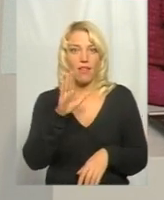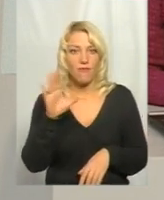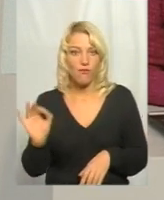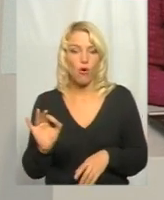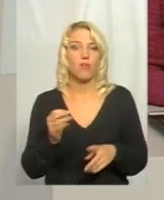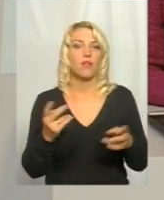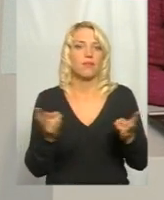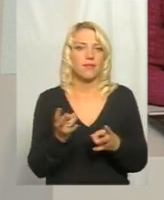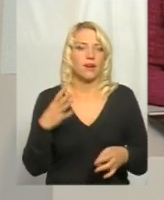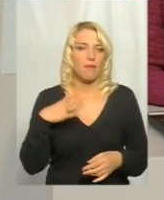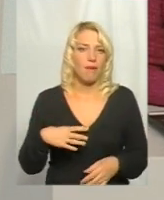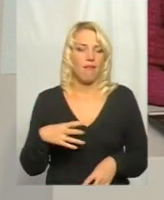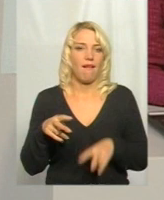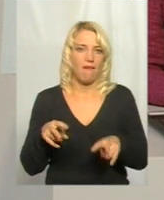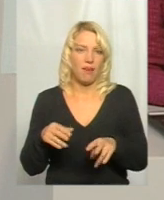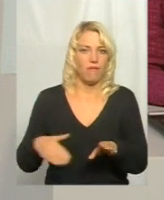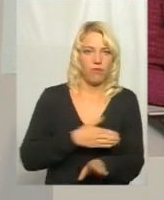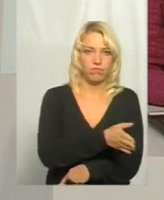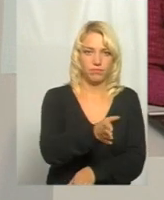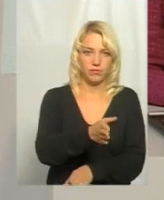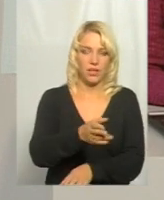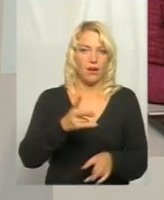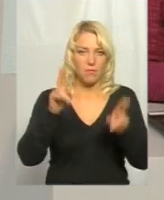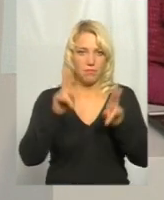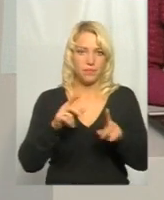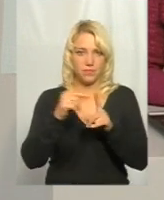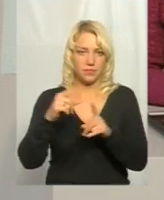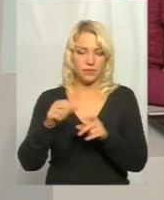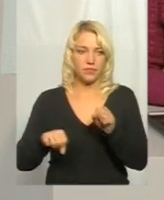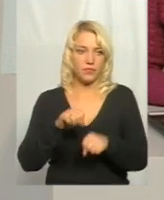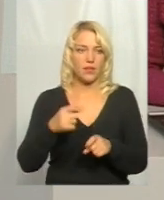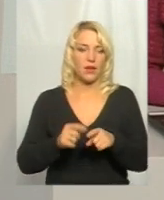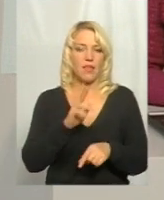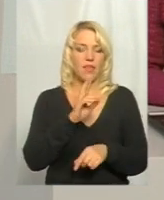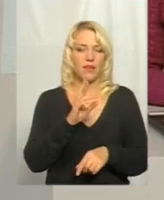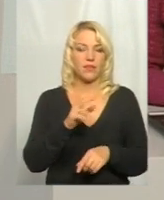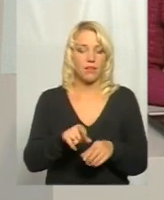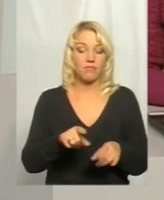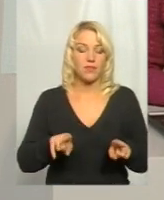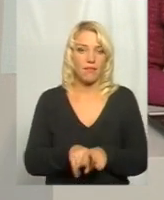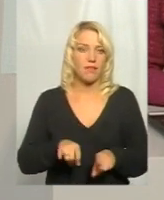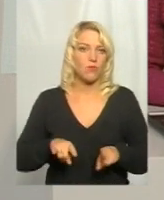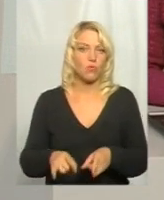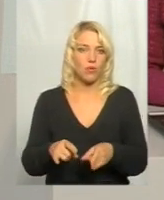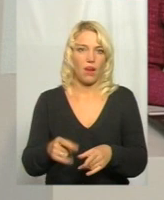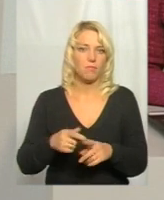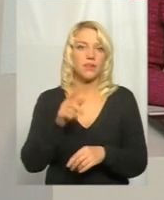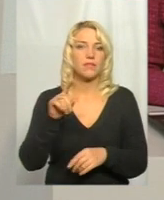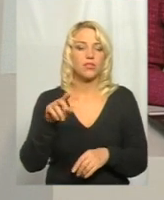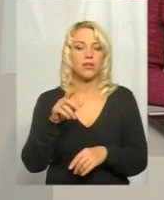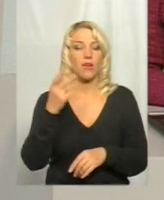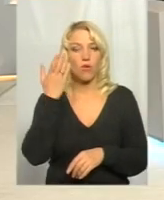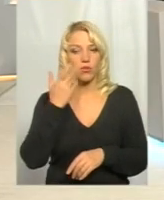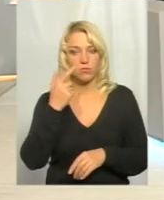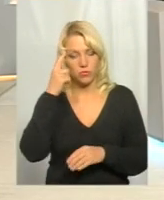по лівій стороні, щоб проїхати. Це ровиття аварійних ситуацій на дорогах. Хотілося зазнати, коли займусь